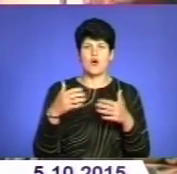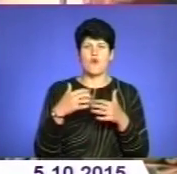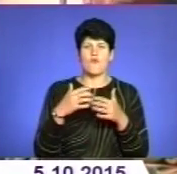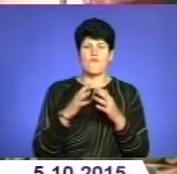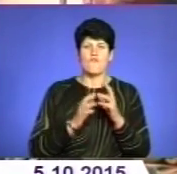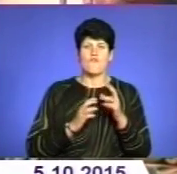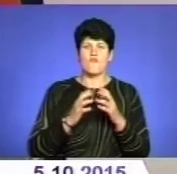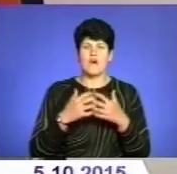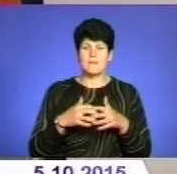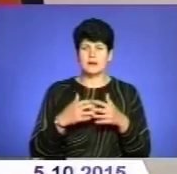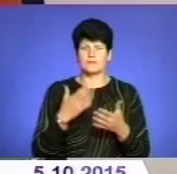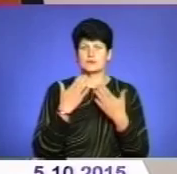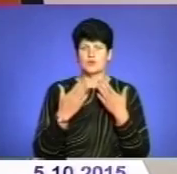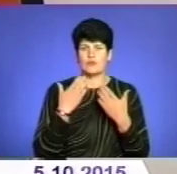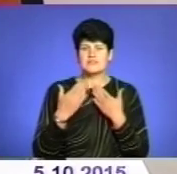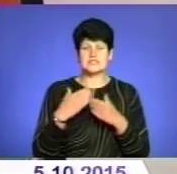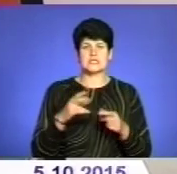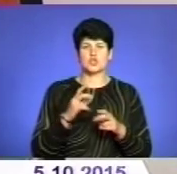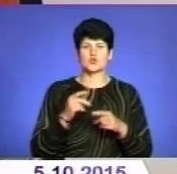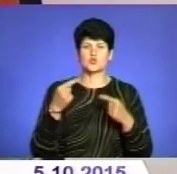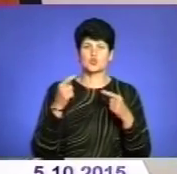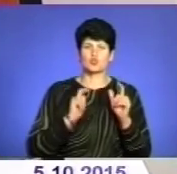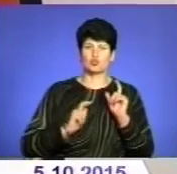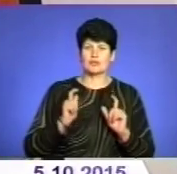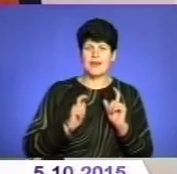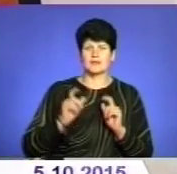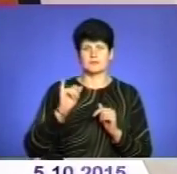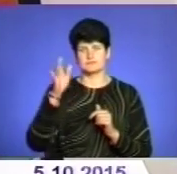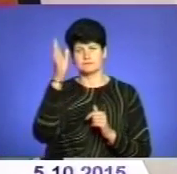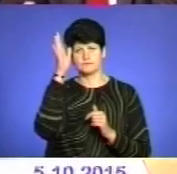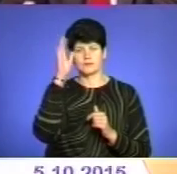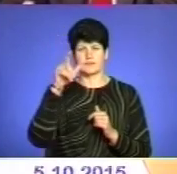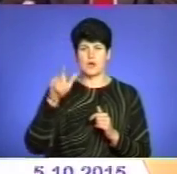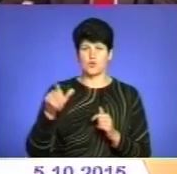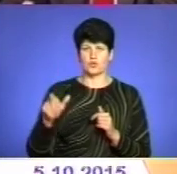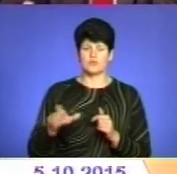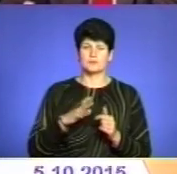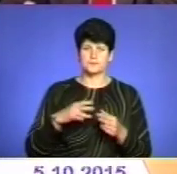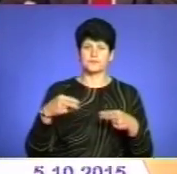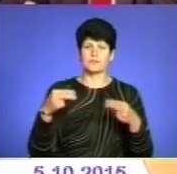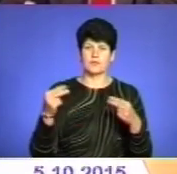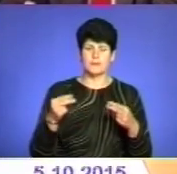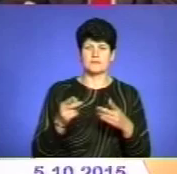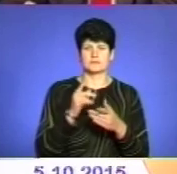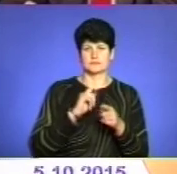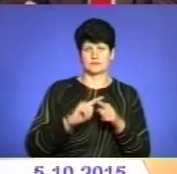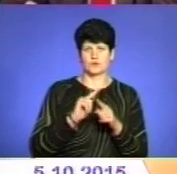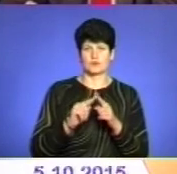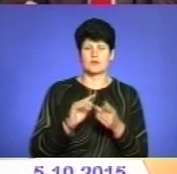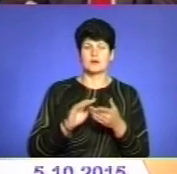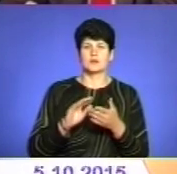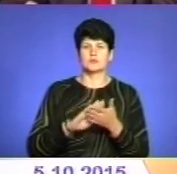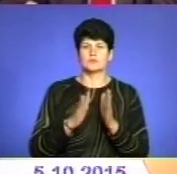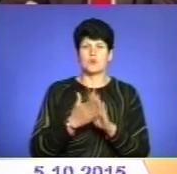студентами і науковцями. На зустрічі з головою ОДА Степаном Барною шлося і про підписання невдовзі меморандуму про співпрацю.